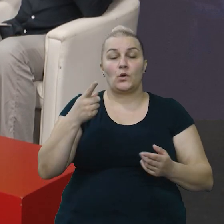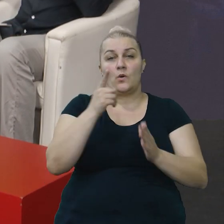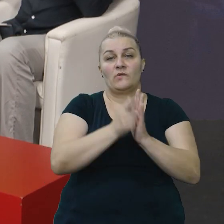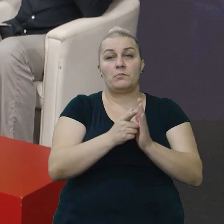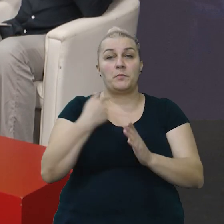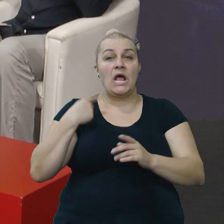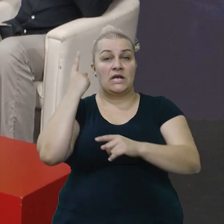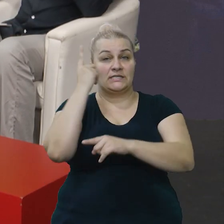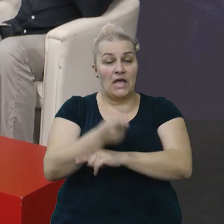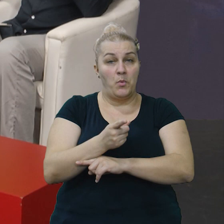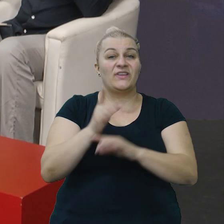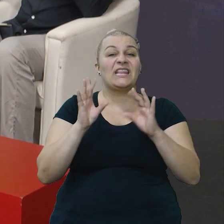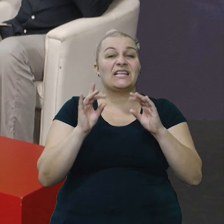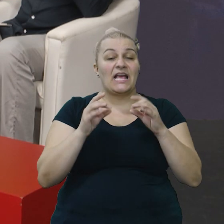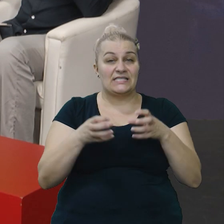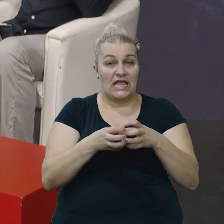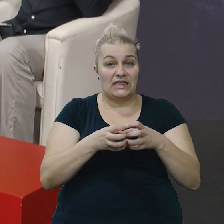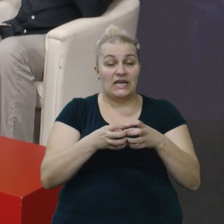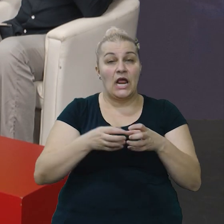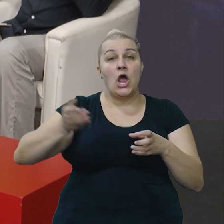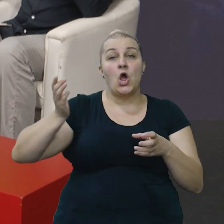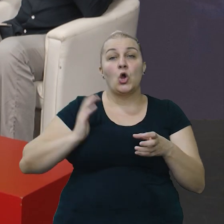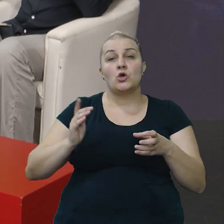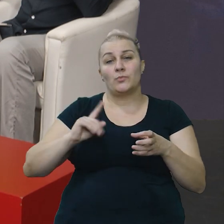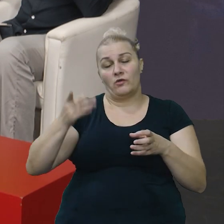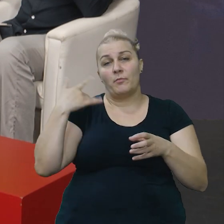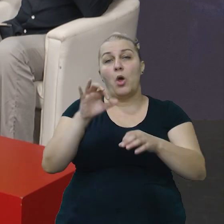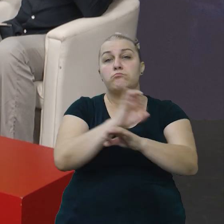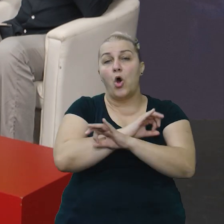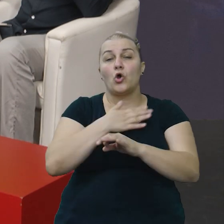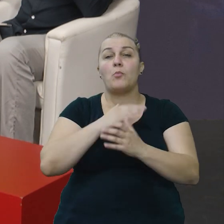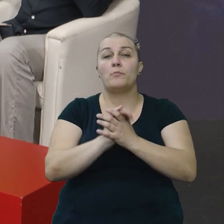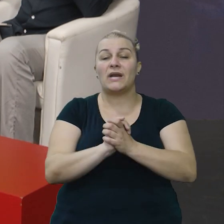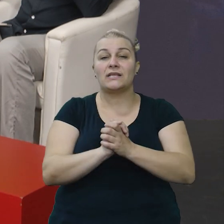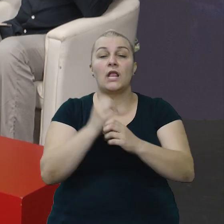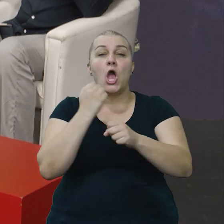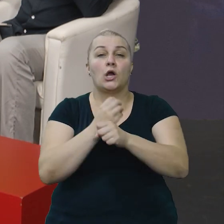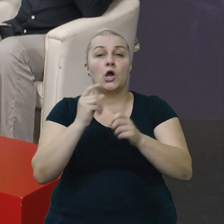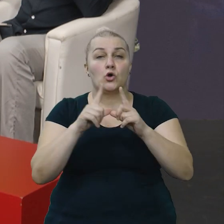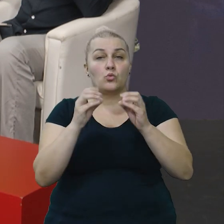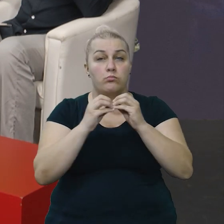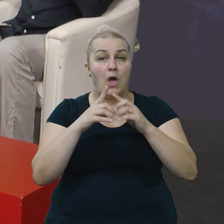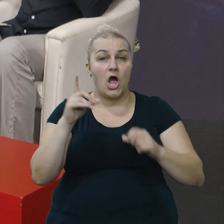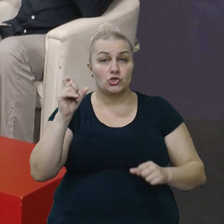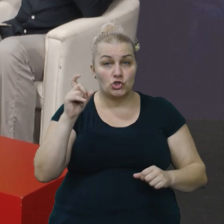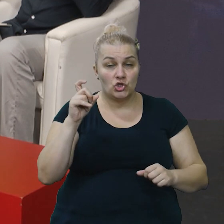zapovjednikom desetine, gospodinom pokojnim mojim prijateljem Grubačom i Lukćom.